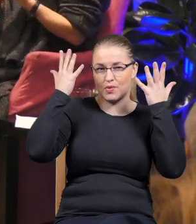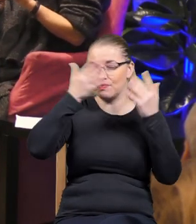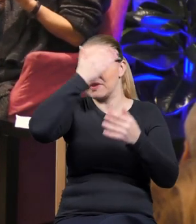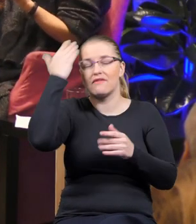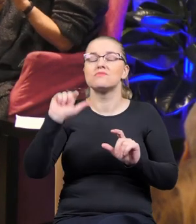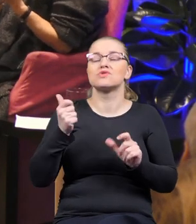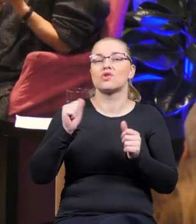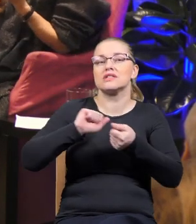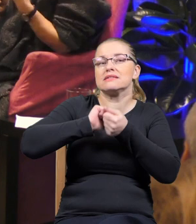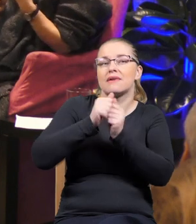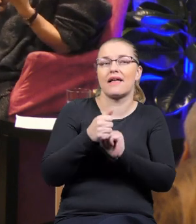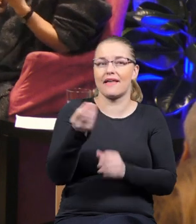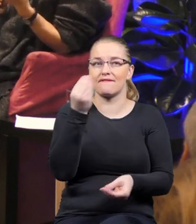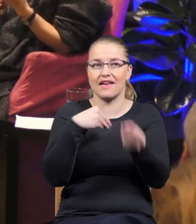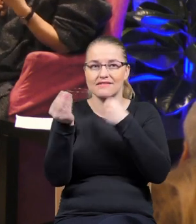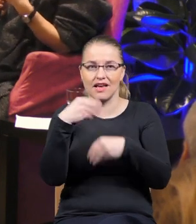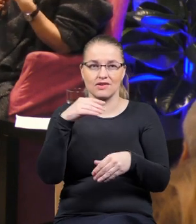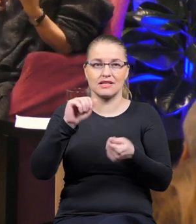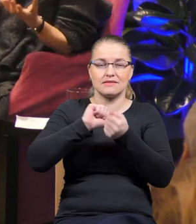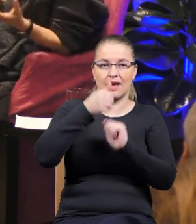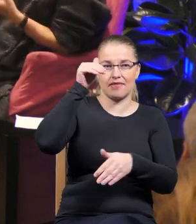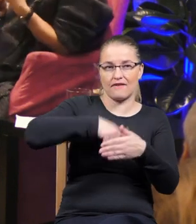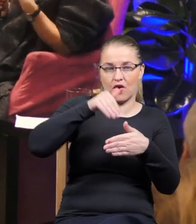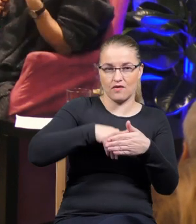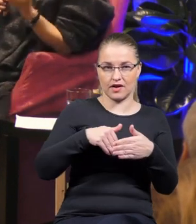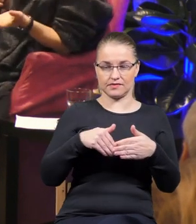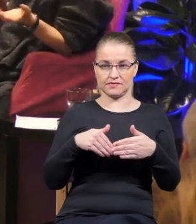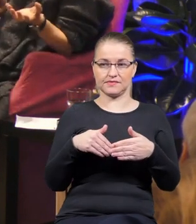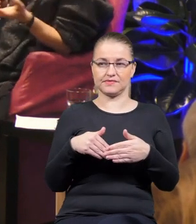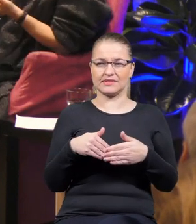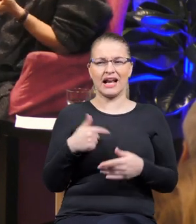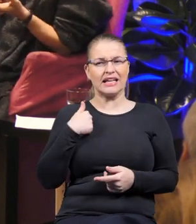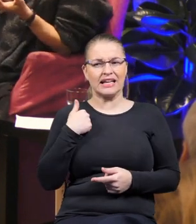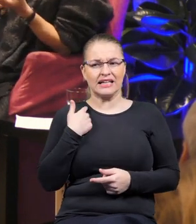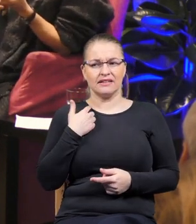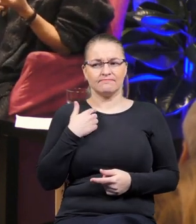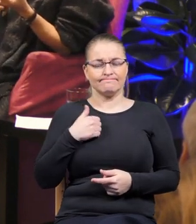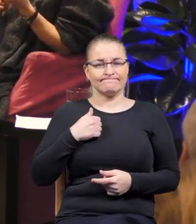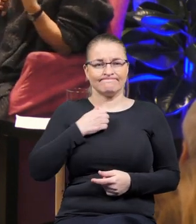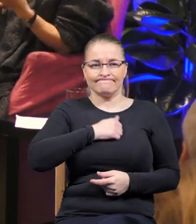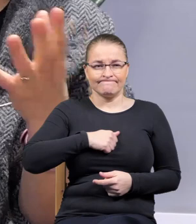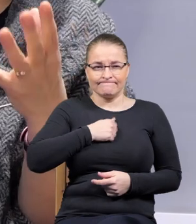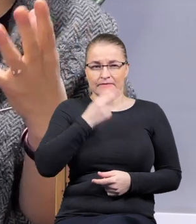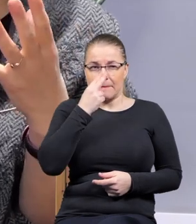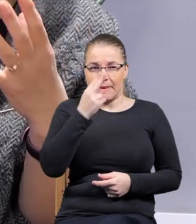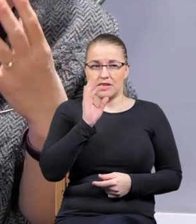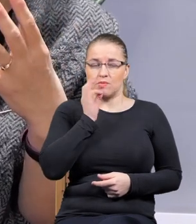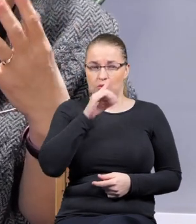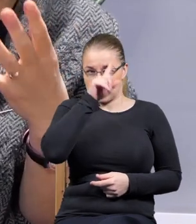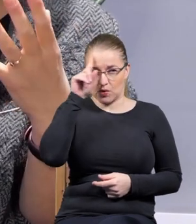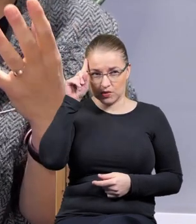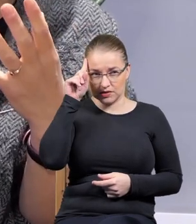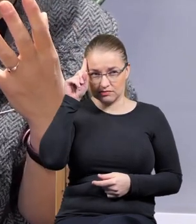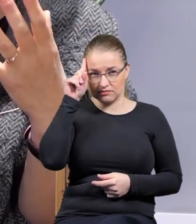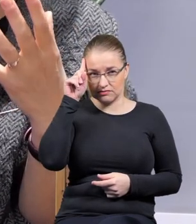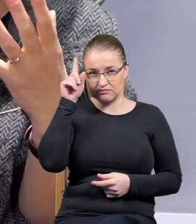tego, że coś się zmieniło, nie wiem, w odżywianiu, nie wiem, w wychowaniu, ale z niepokojem właśnie patrzę